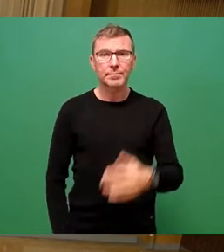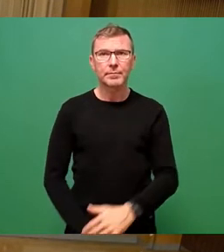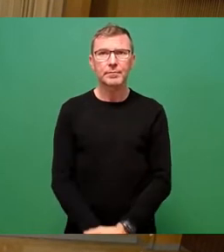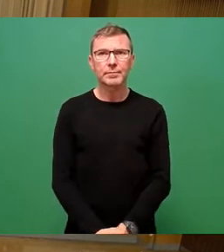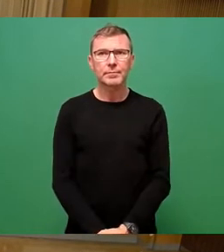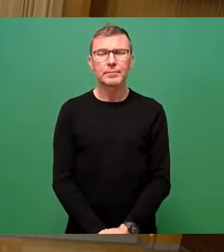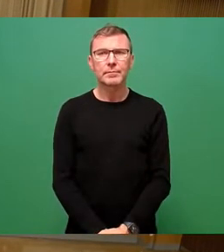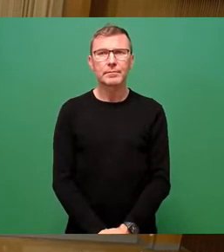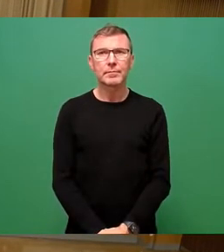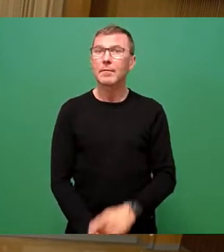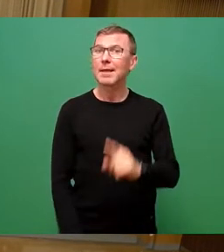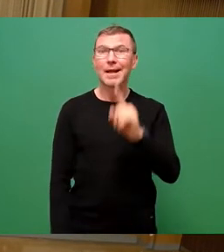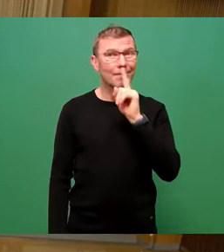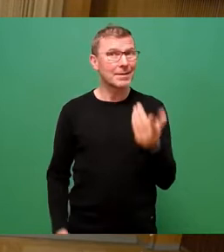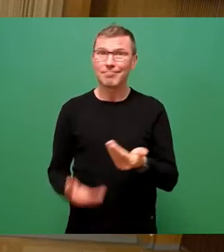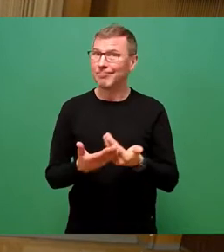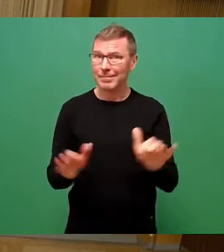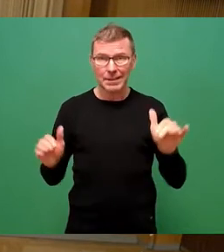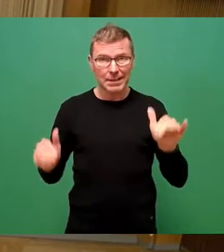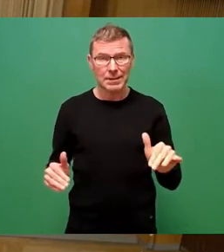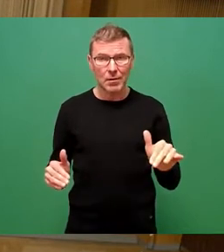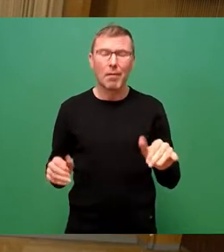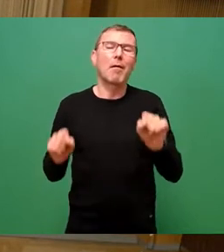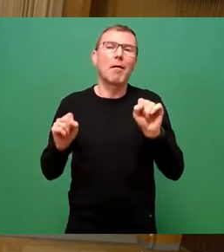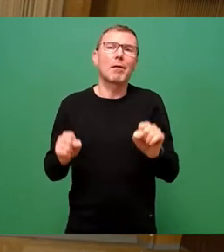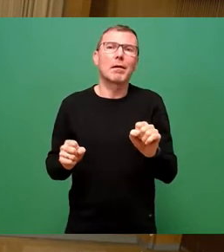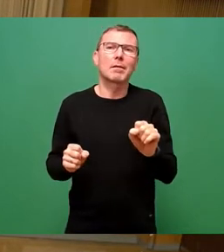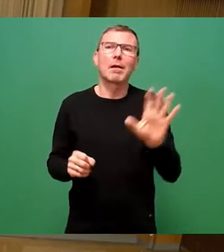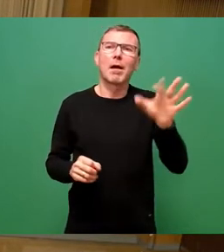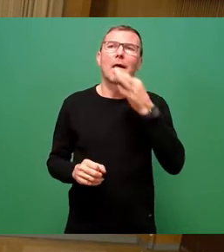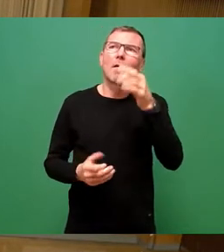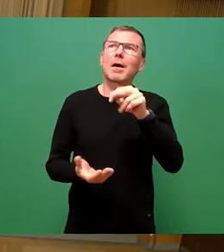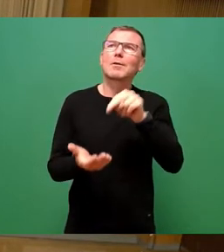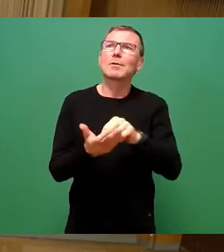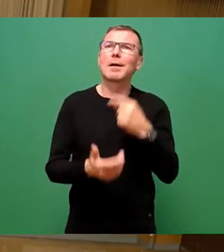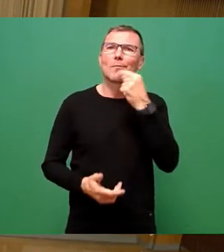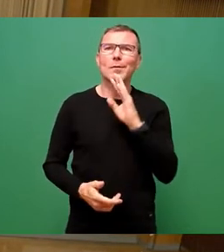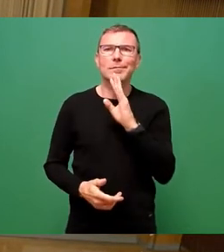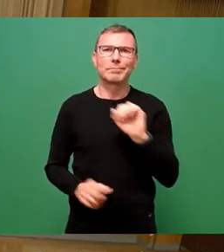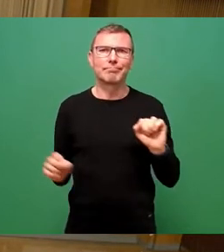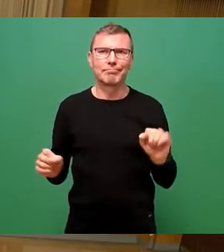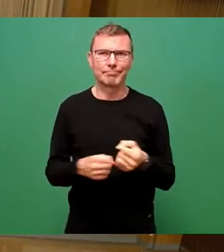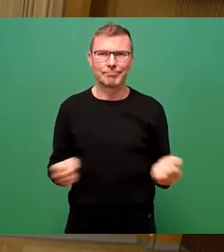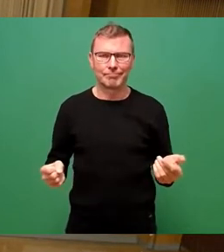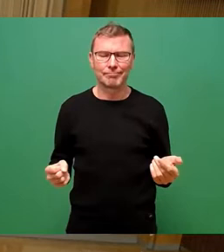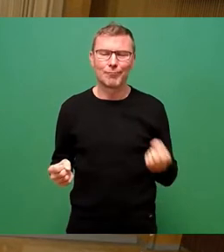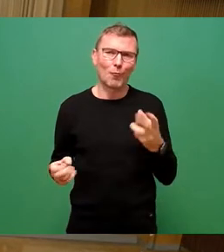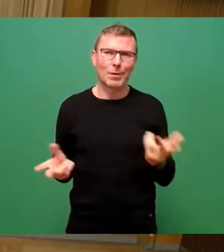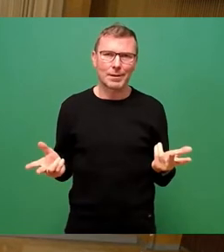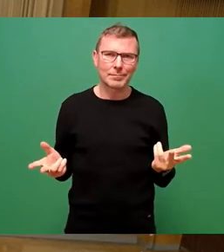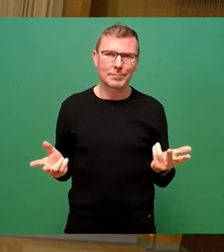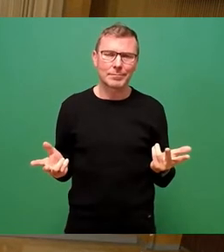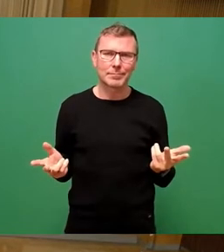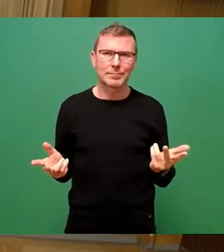Wenn das nicht der Fall ist, dann kann er natürlich schwer seine Frage mündlich vortragen und wir würden